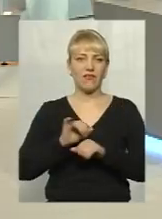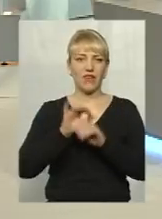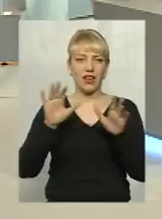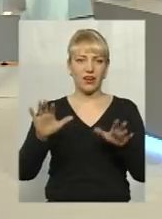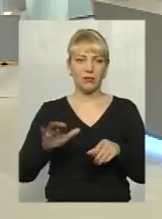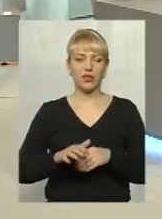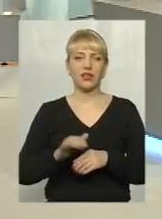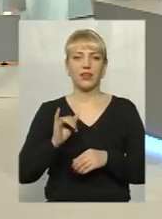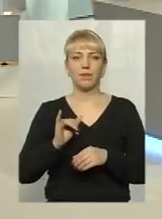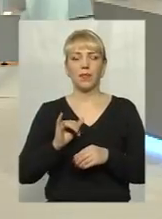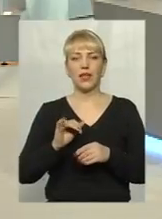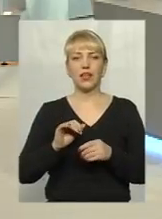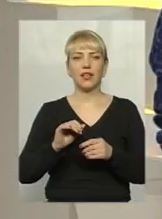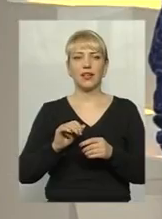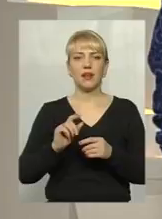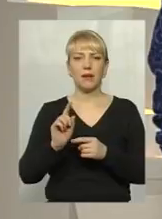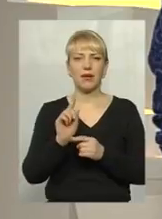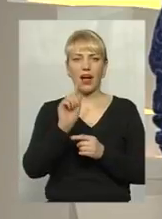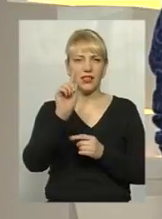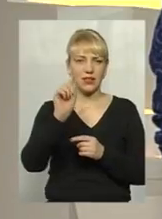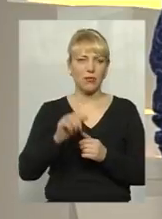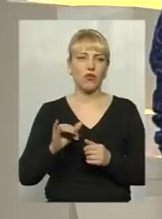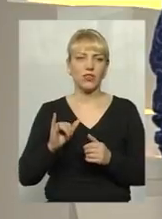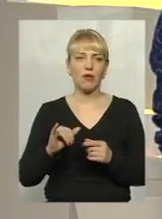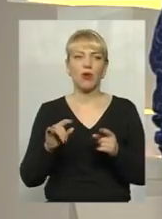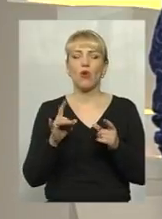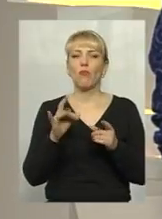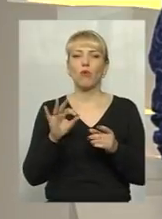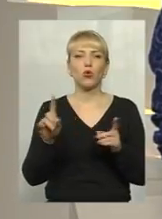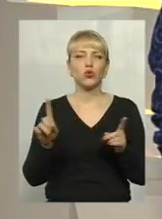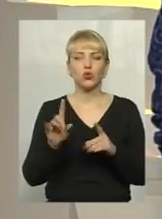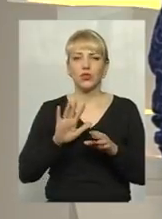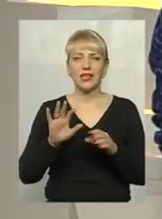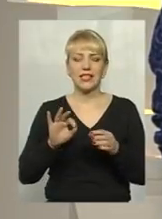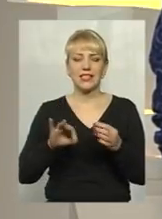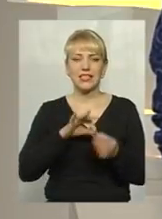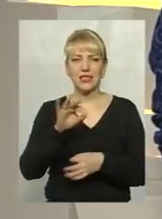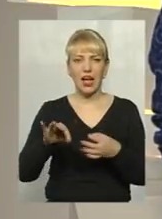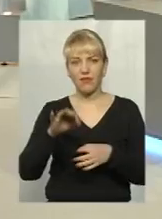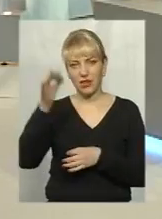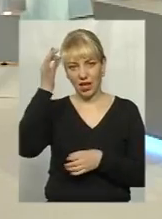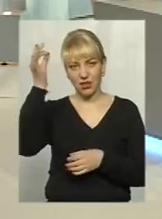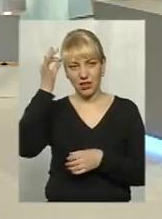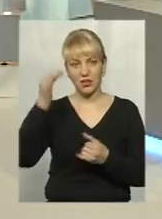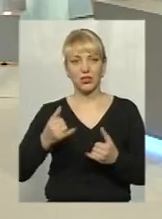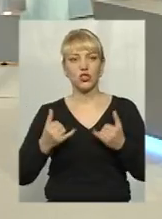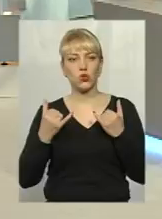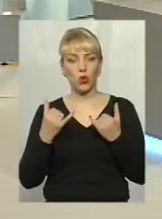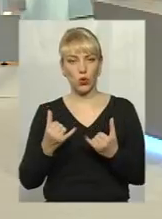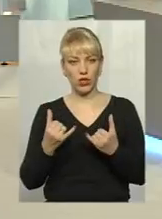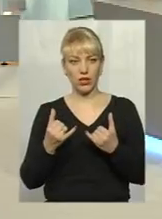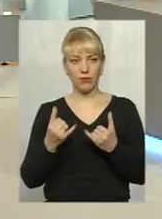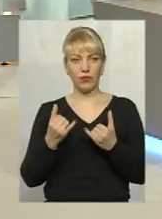бенгальськими вогнями. Про що не зайве нагадати сьогодні, щоб